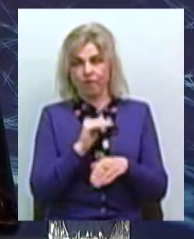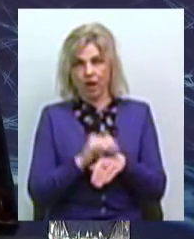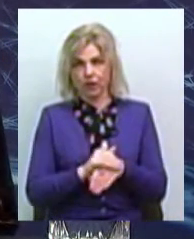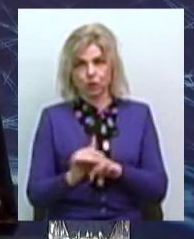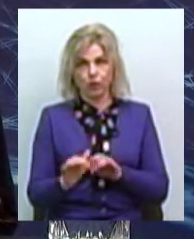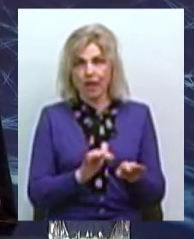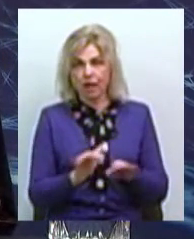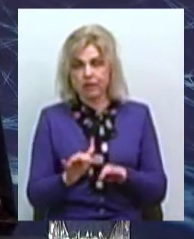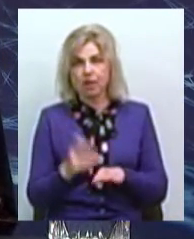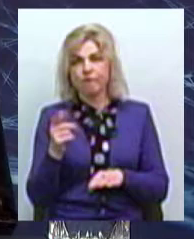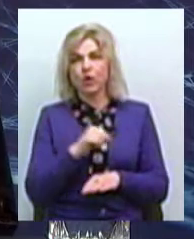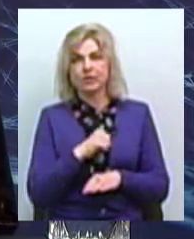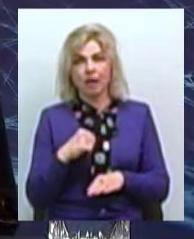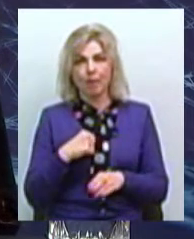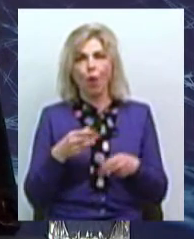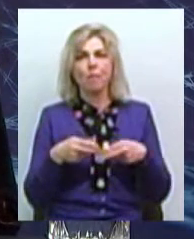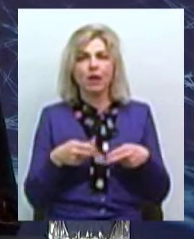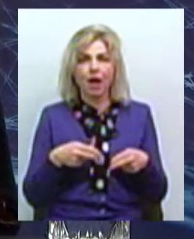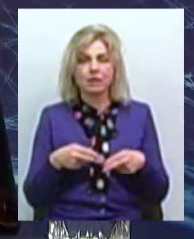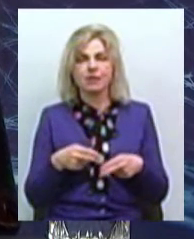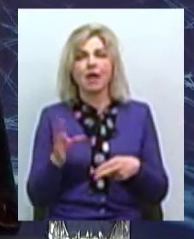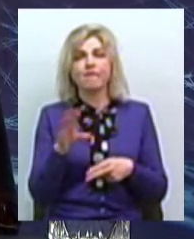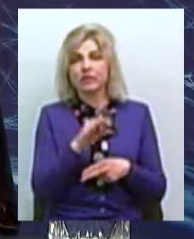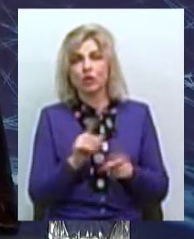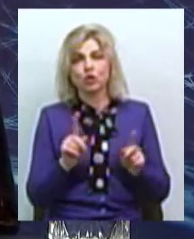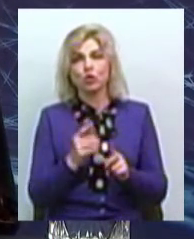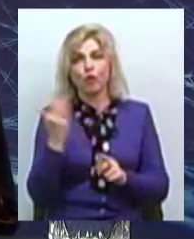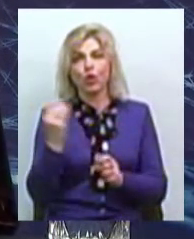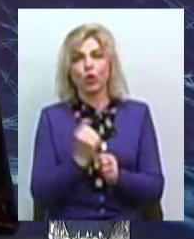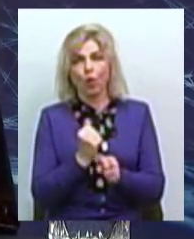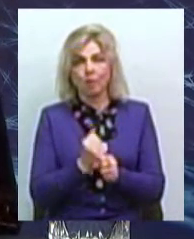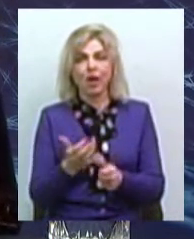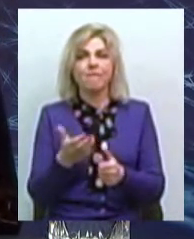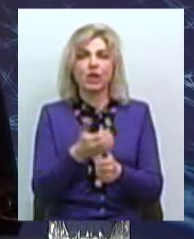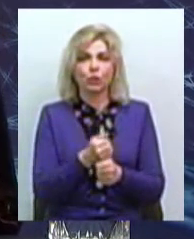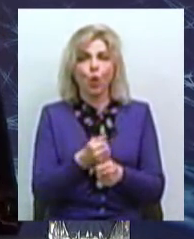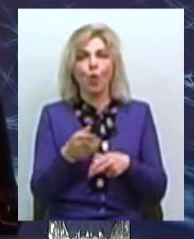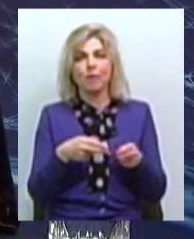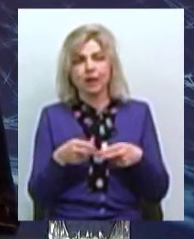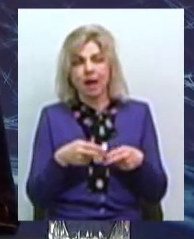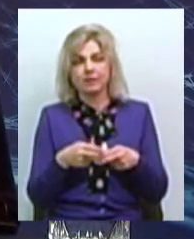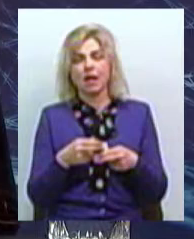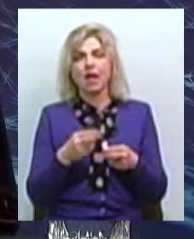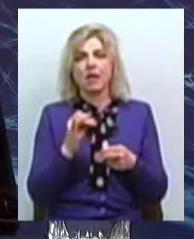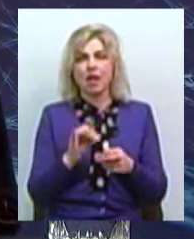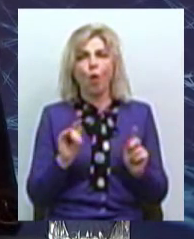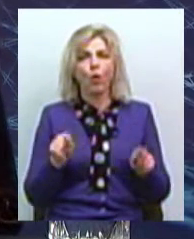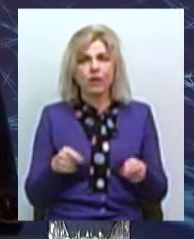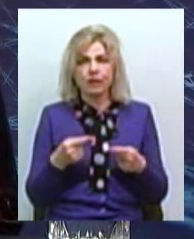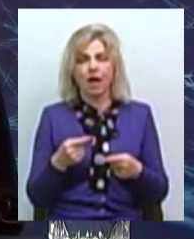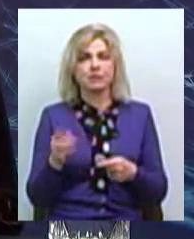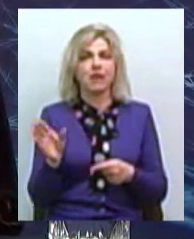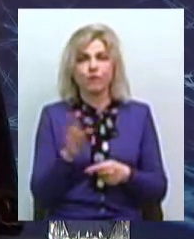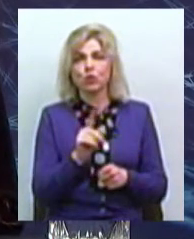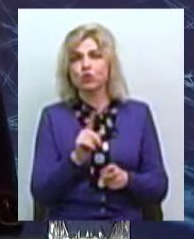діяльність. Тобто, самі операції і все, що вони робили, відлог, операції, координація, все це, що пов